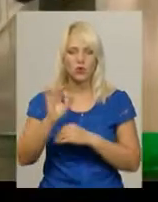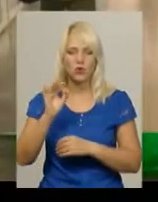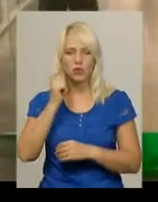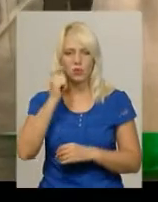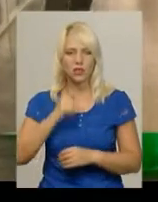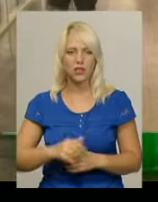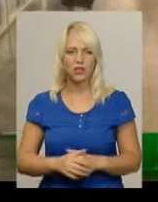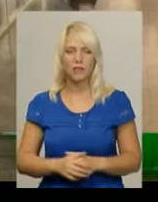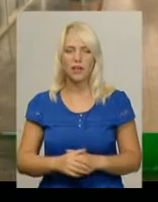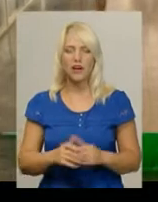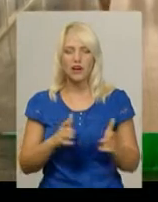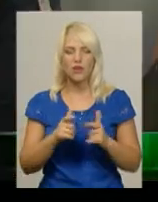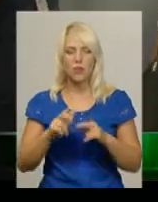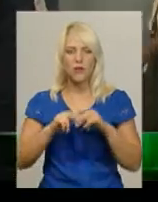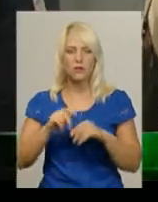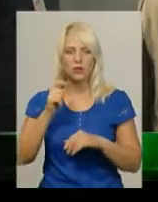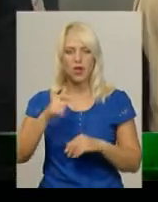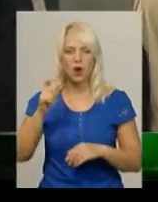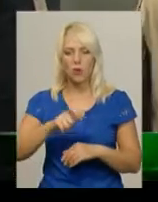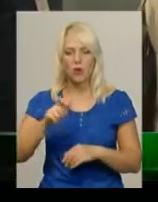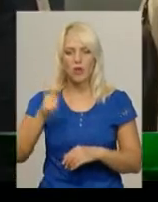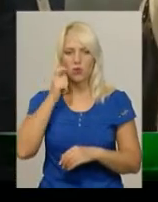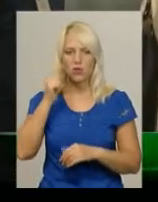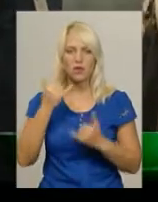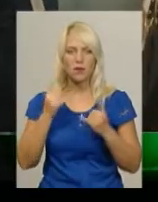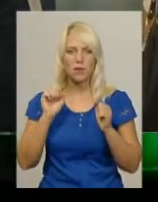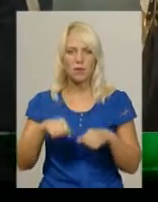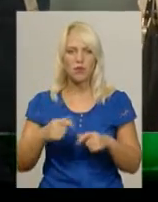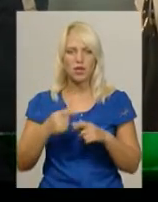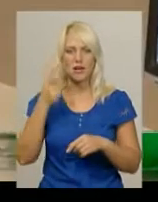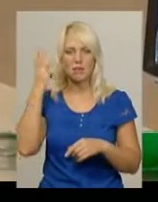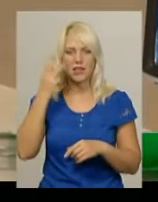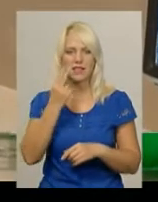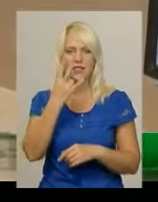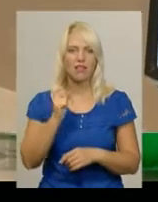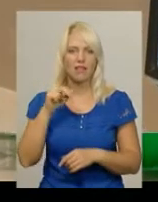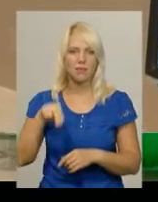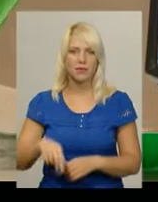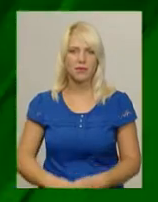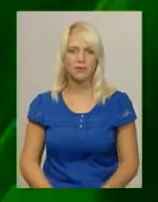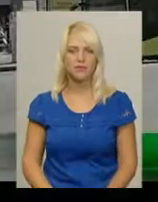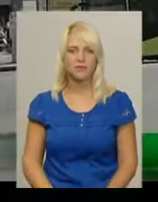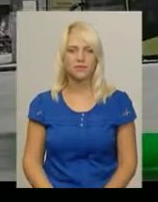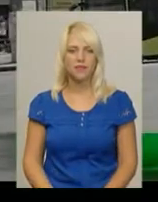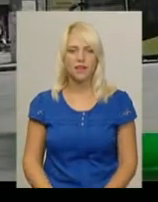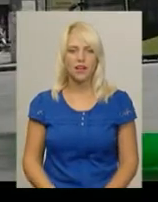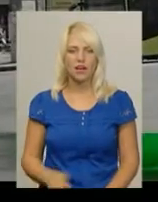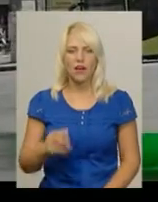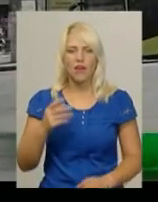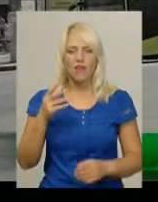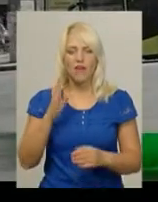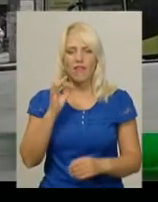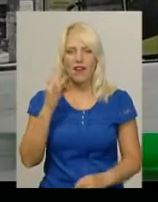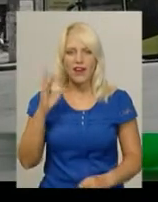Виготовити паспорти громадян України відтепер можна у Хмельницькому центрі надання адміністративних послуг. Із вересня